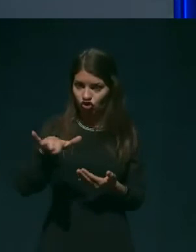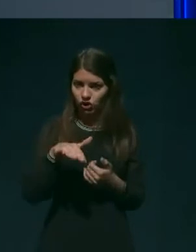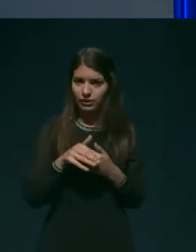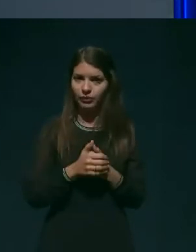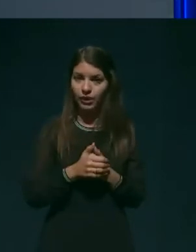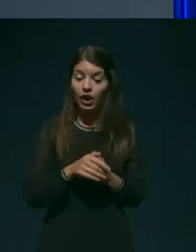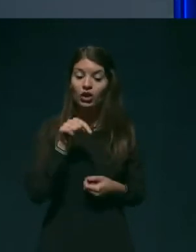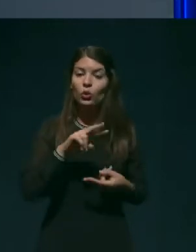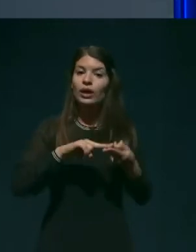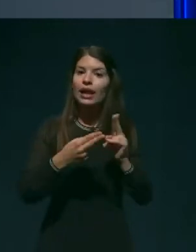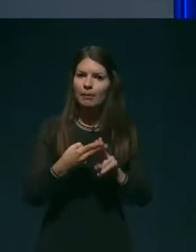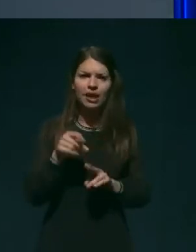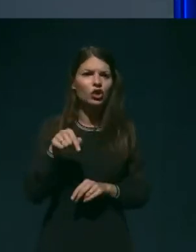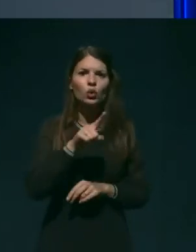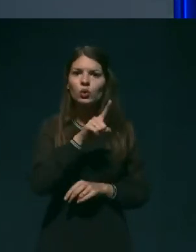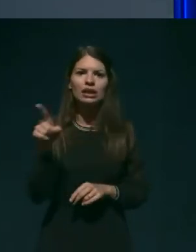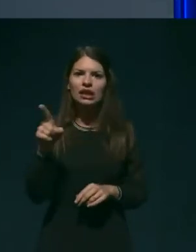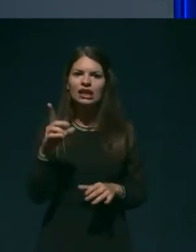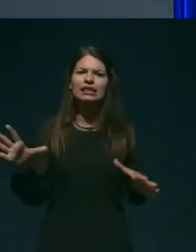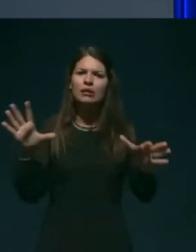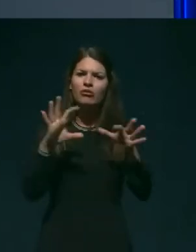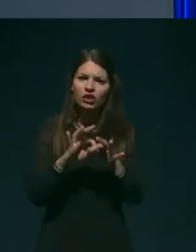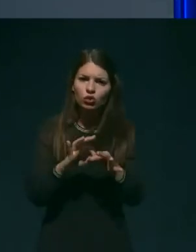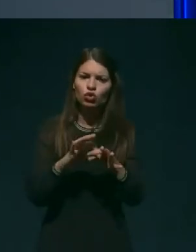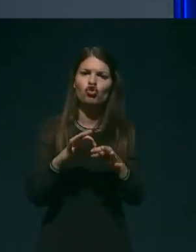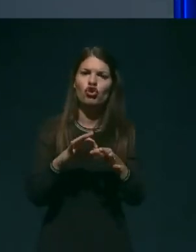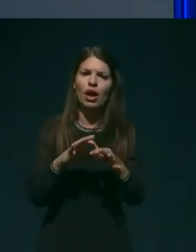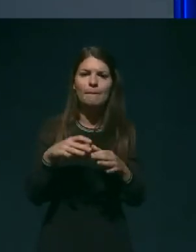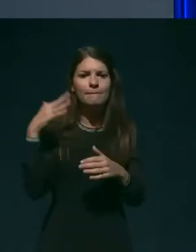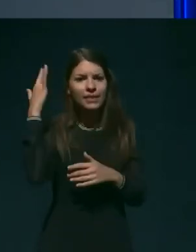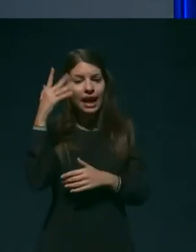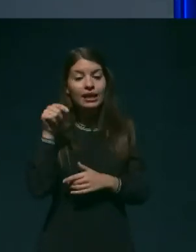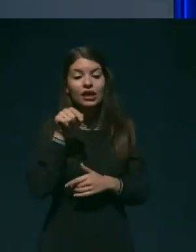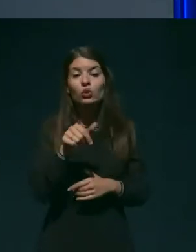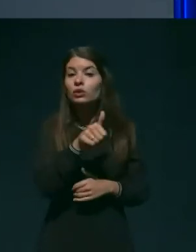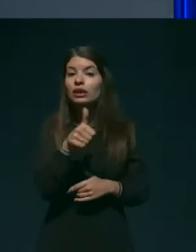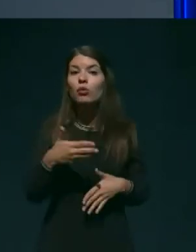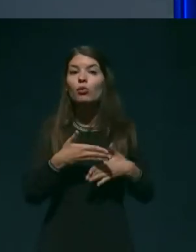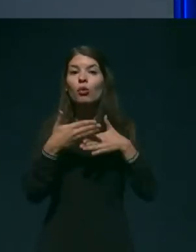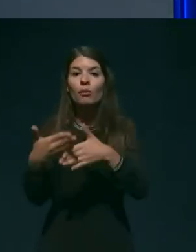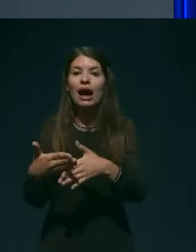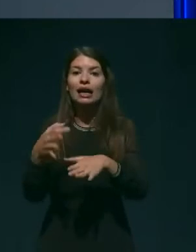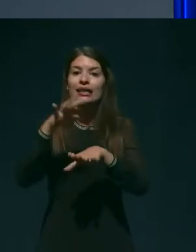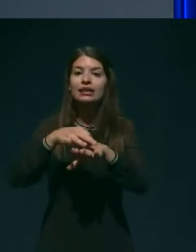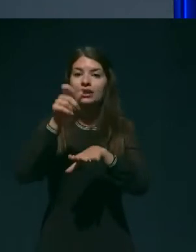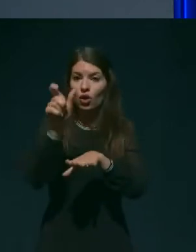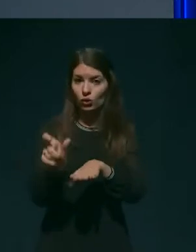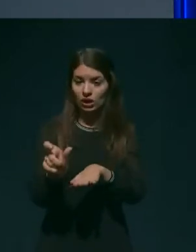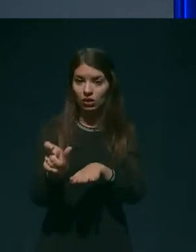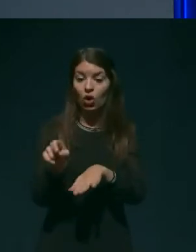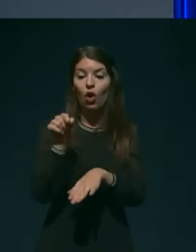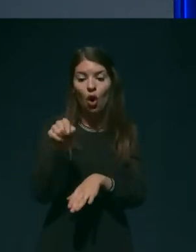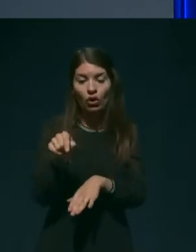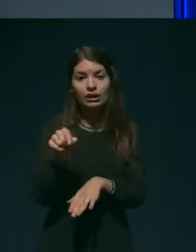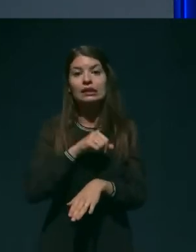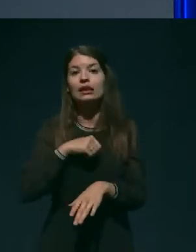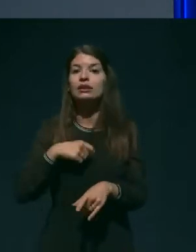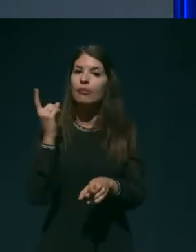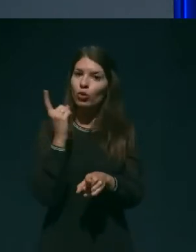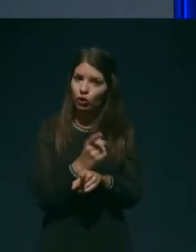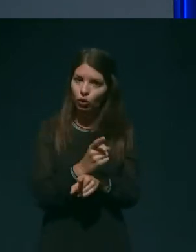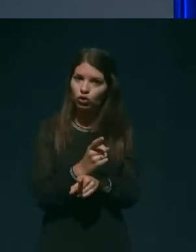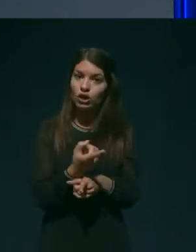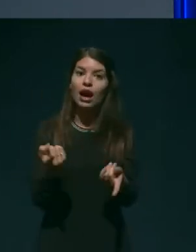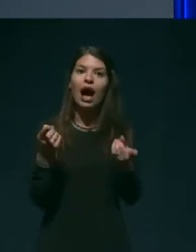nezavezujoče mnenje, ki pravzaprav potem pomaga zdravnikom, ki se odločajo o tem, ali bodo kje